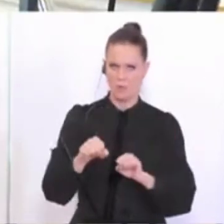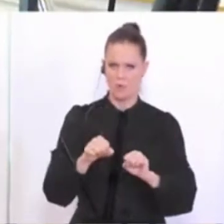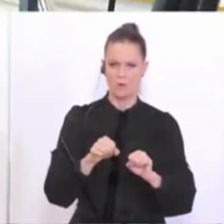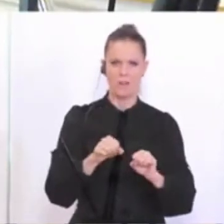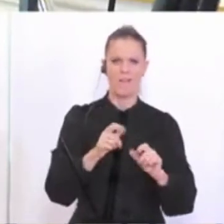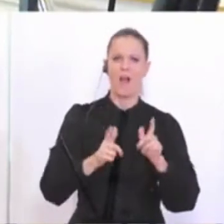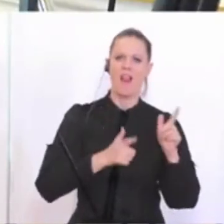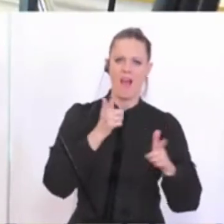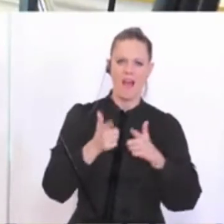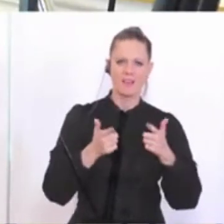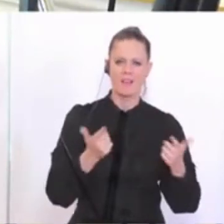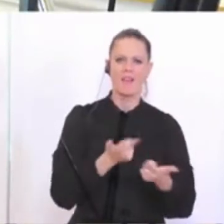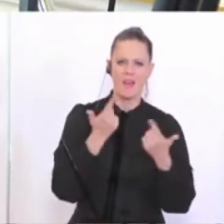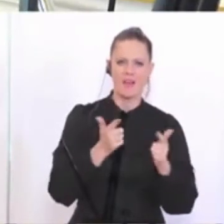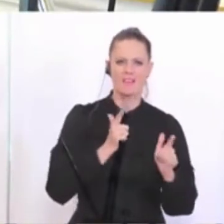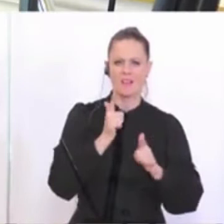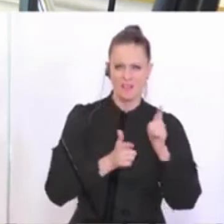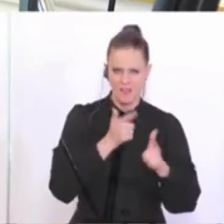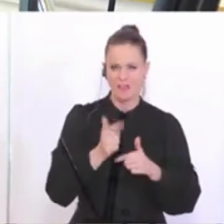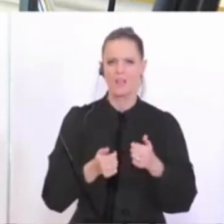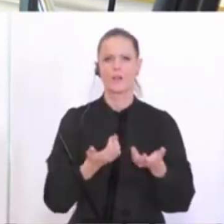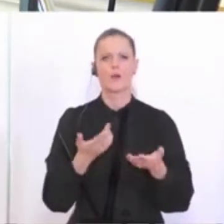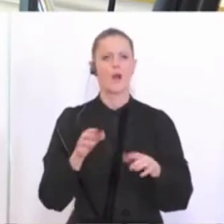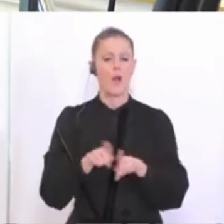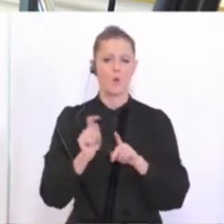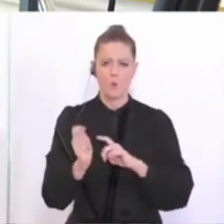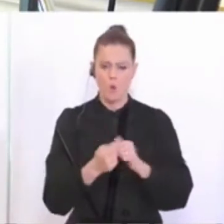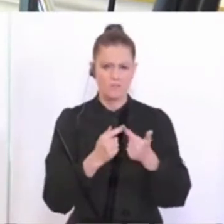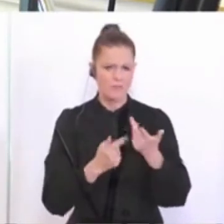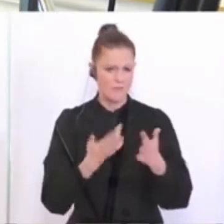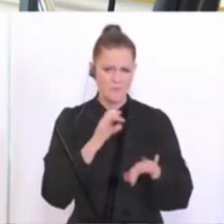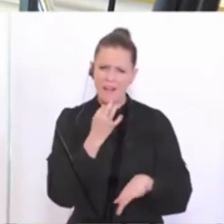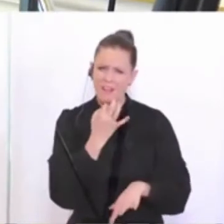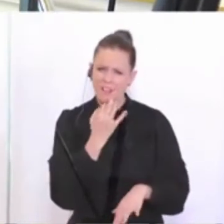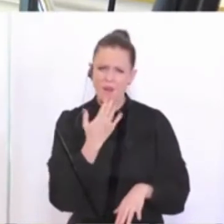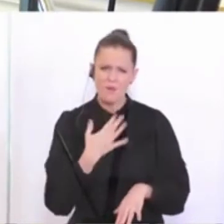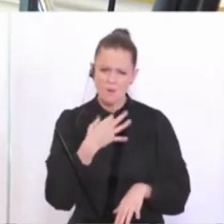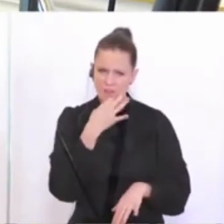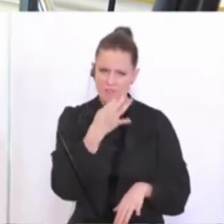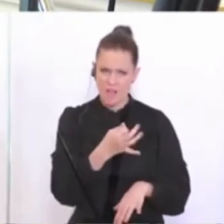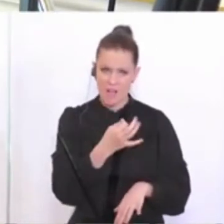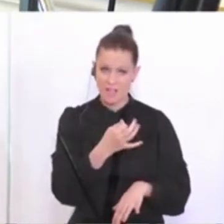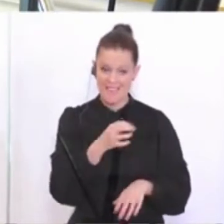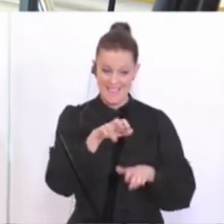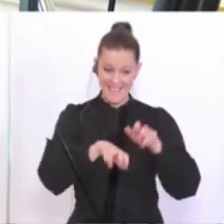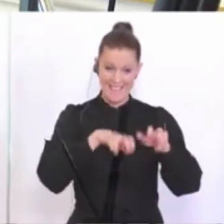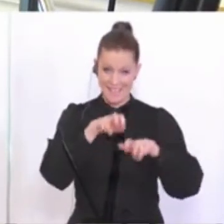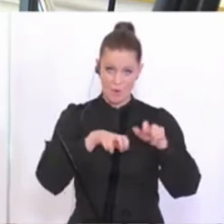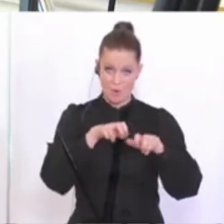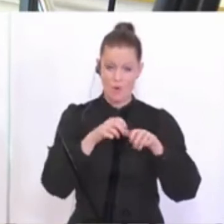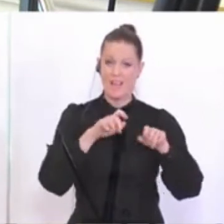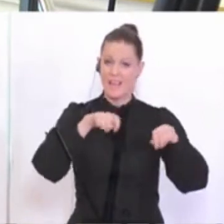Leichtathletik, Tennis, Golf exemplarisch angesprochen. Vielleicht zur Präzisierung nochmal. Gibt es dann von Ihnen, von der Regierung sozusagen einen